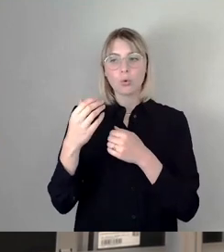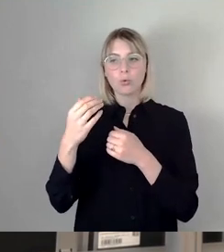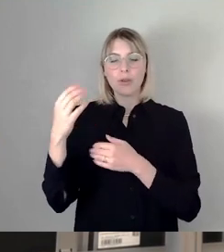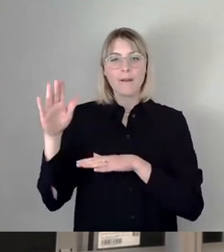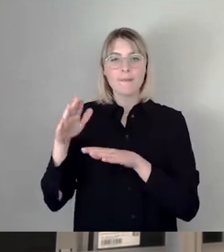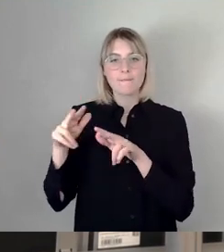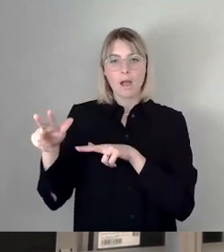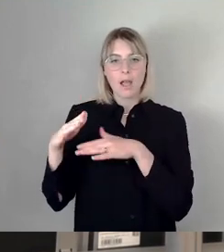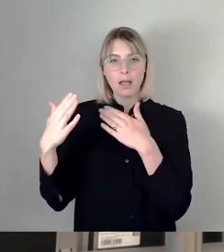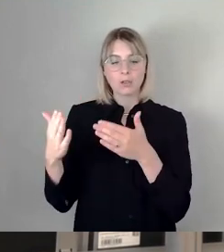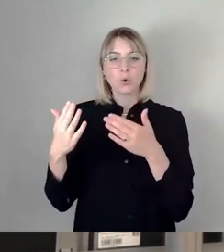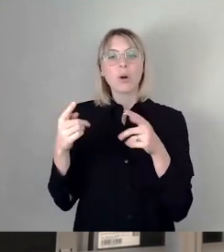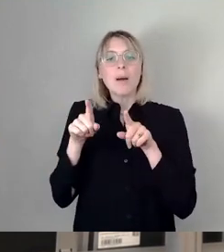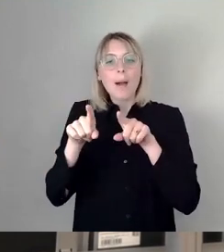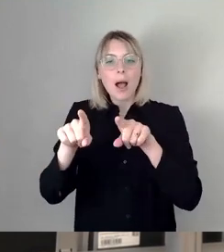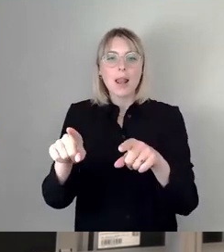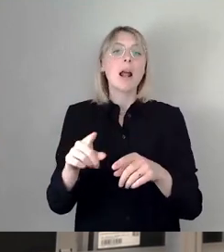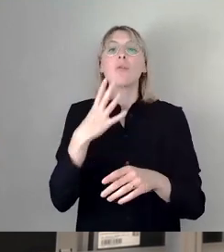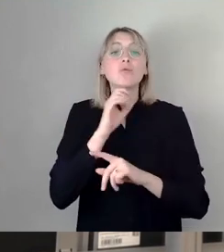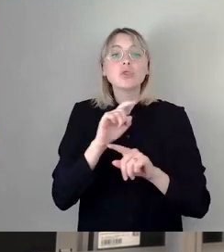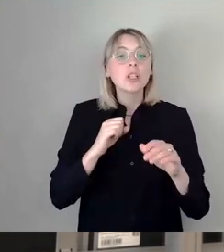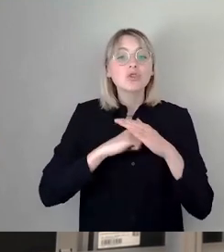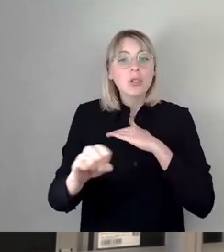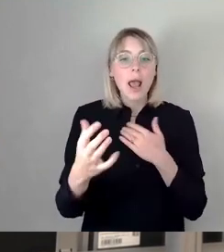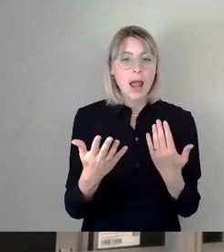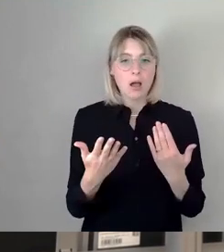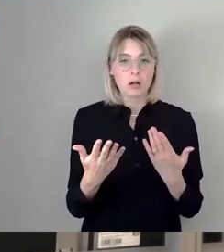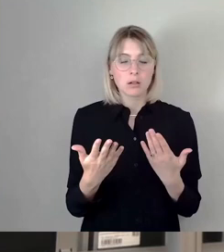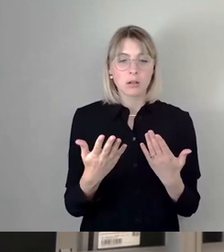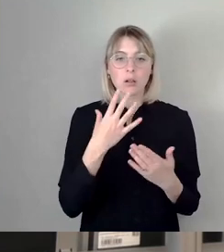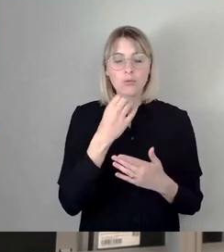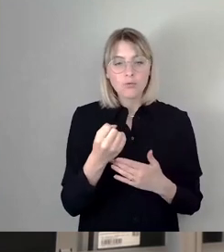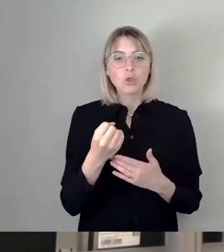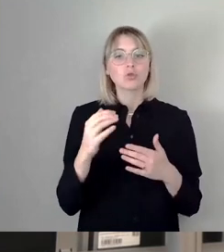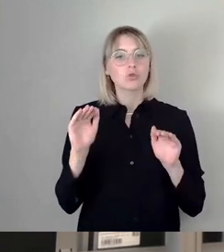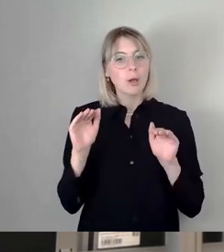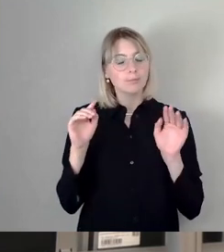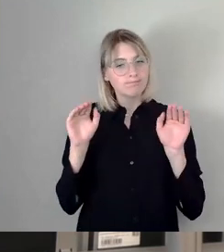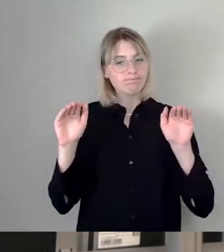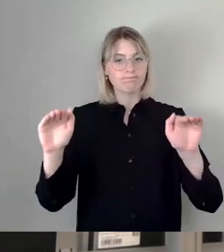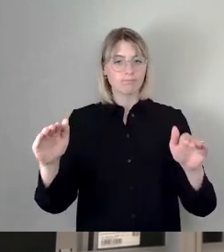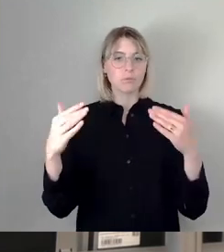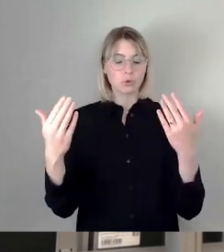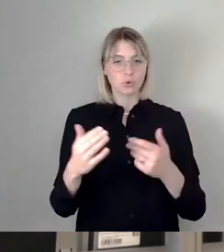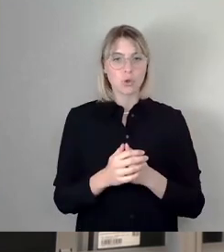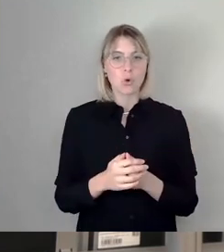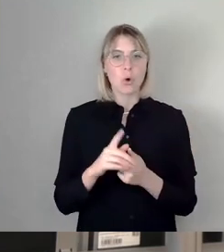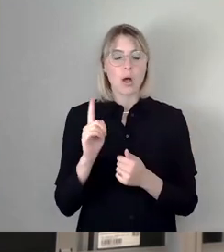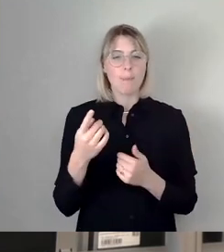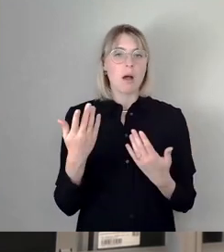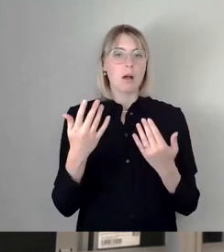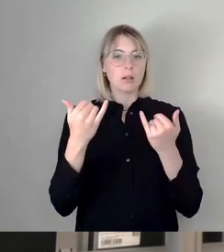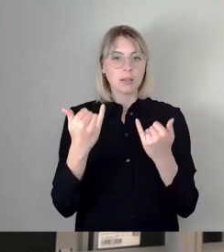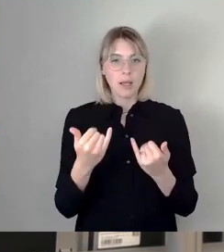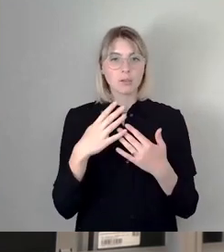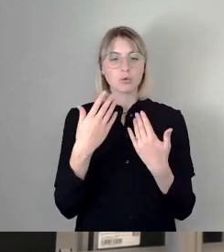Wir haben hier eine massive Benachteiligung des ÖV in Dresden gegenüber dem Mief und wir kommen lange nicht so schnell voran, wie wir